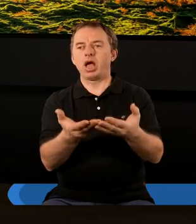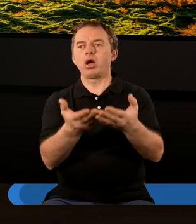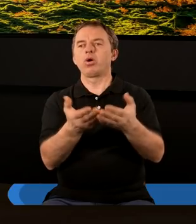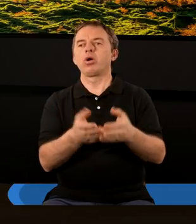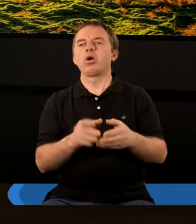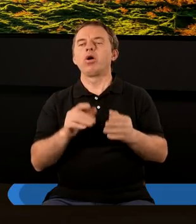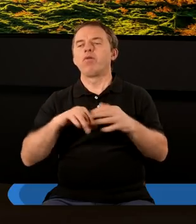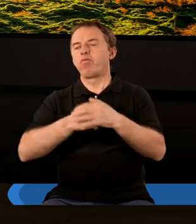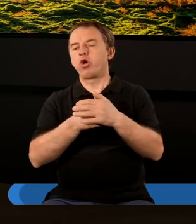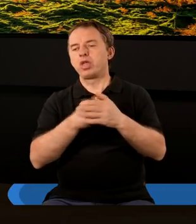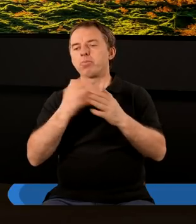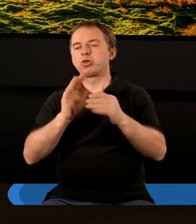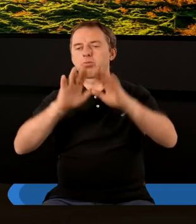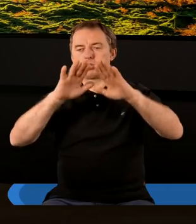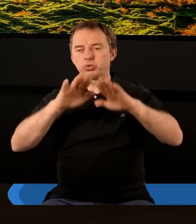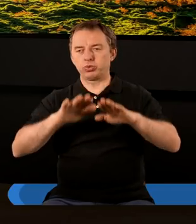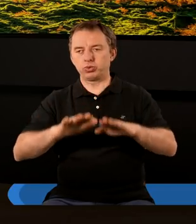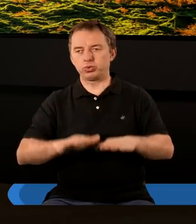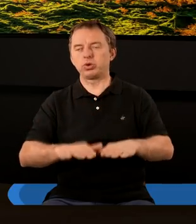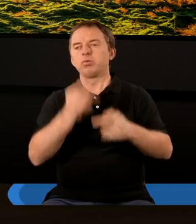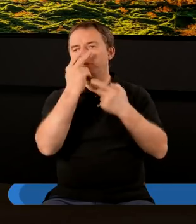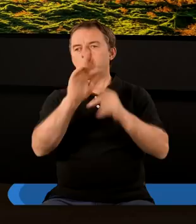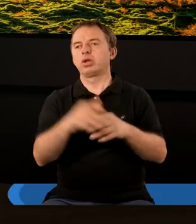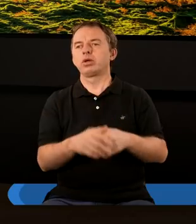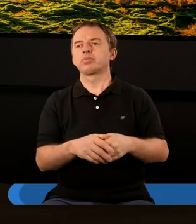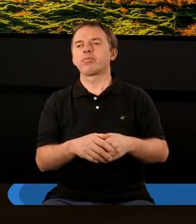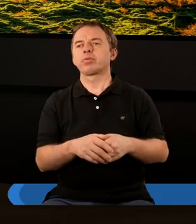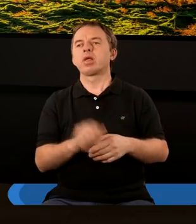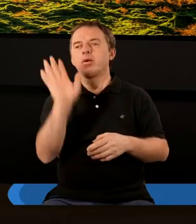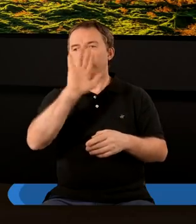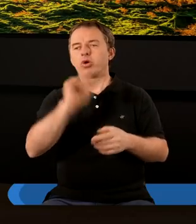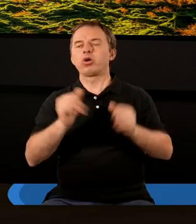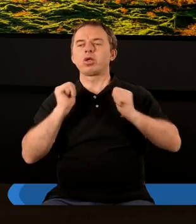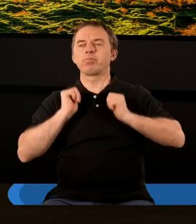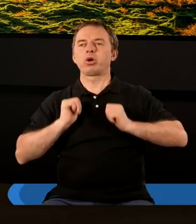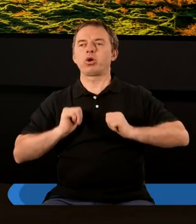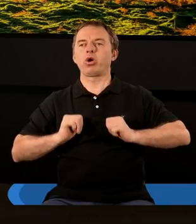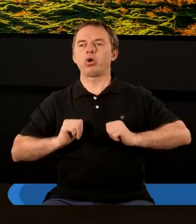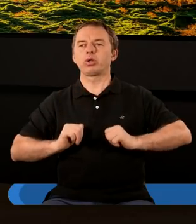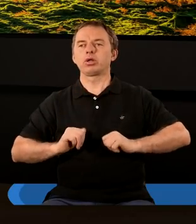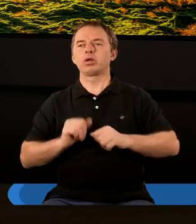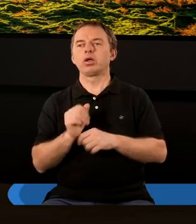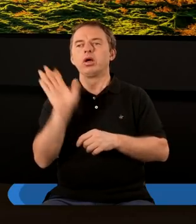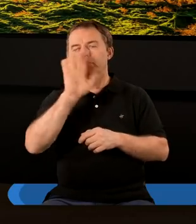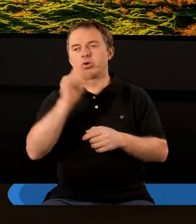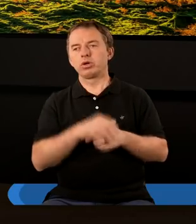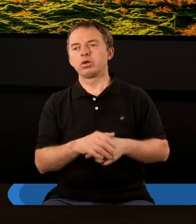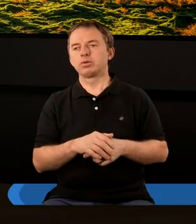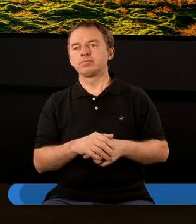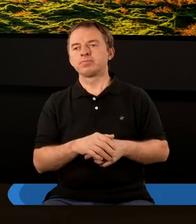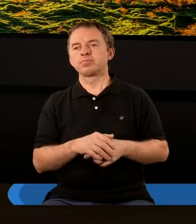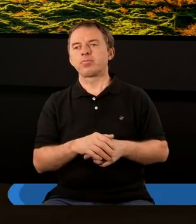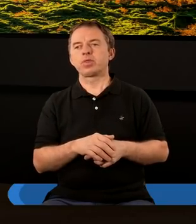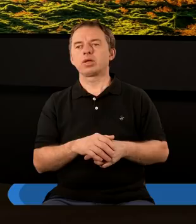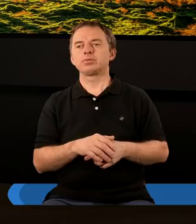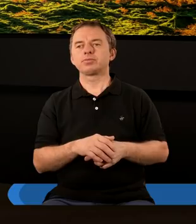kiedy wody potopu zeszły, prawda, i to jest istotne, że Pan Bóg pokazuje, że On jest Bogiem pokoju, tak, bo wtedy Pan Bóg przy tym